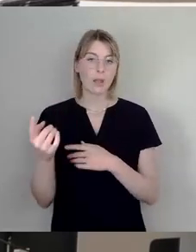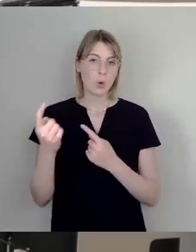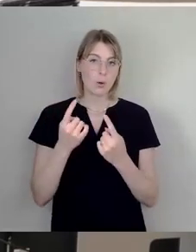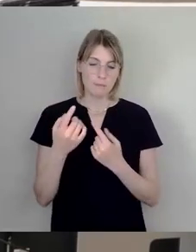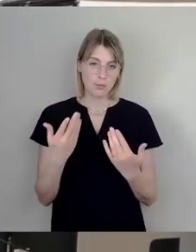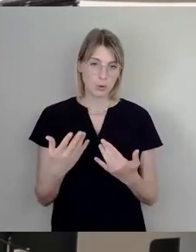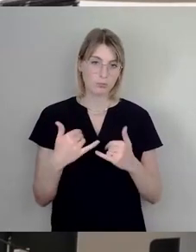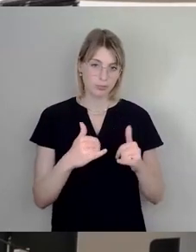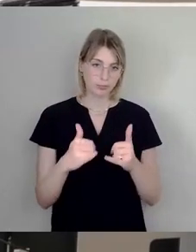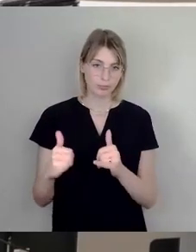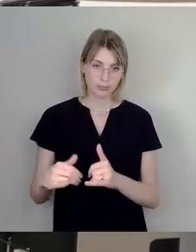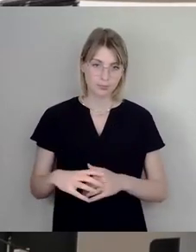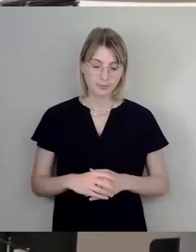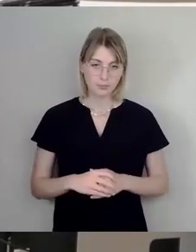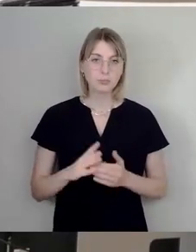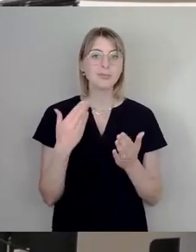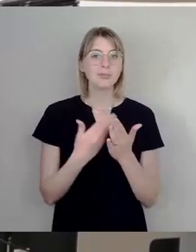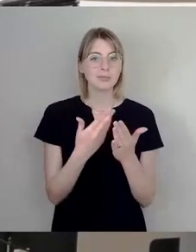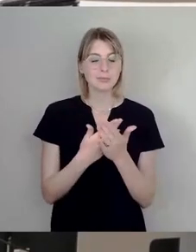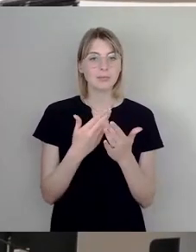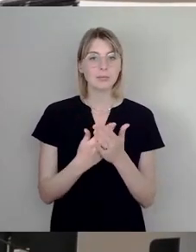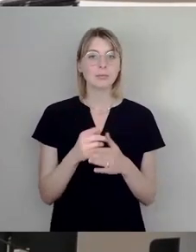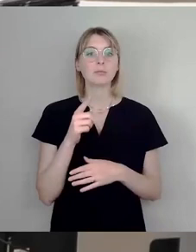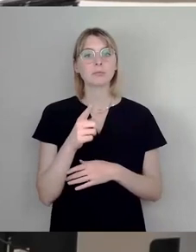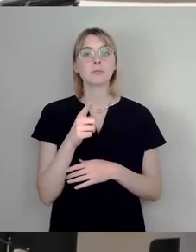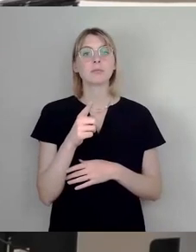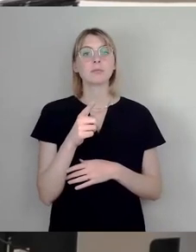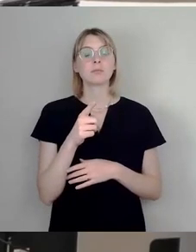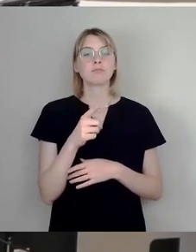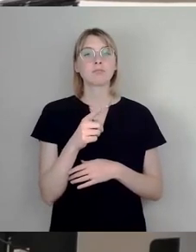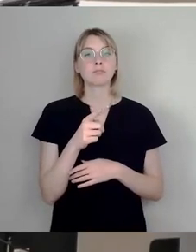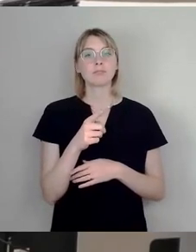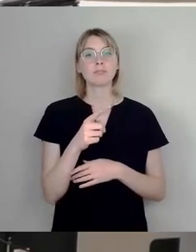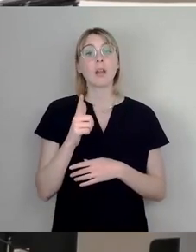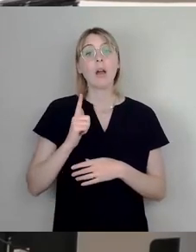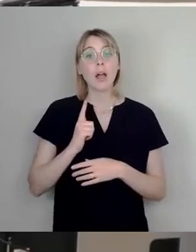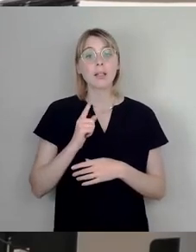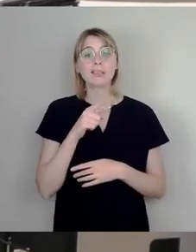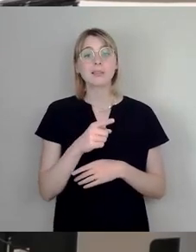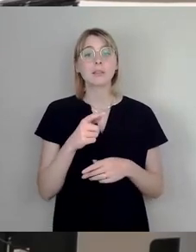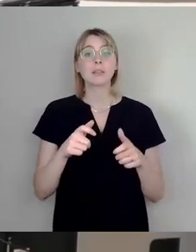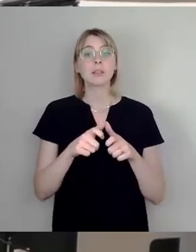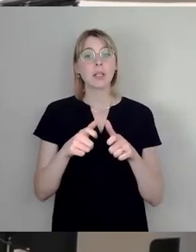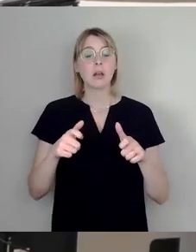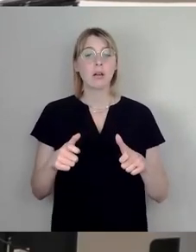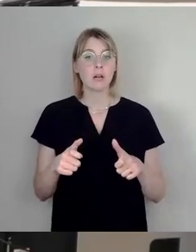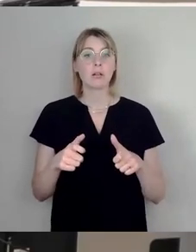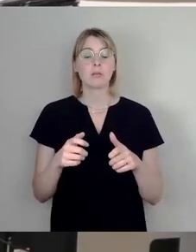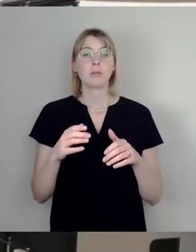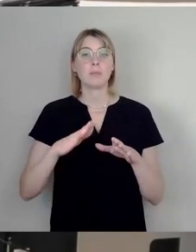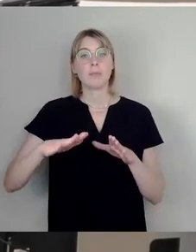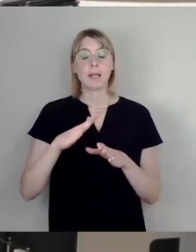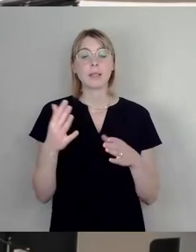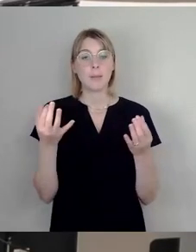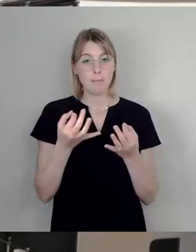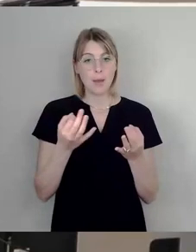Demzufolge ist es davon auszugehen, dass eigentlich die Kindergartenplätze weiterhin benötigt werden